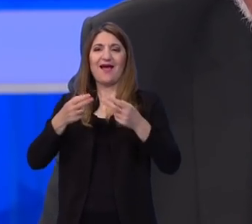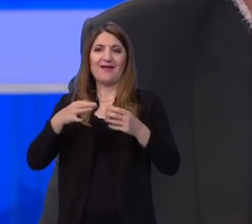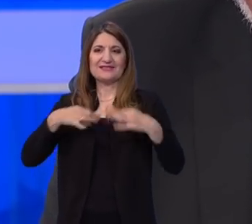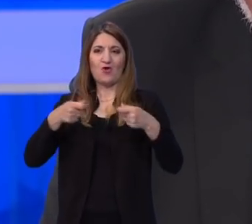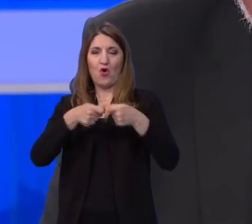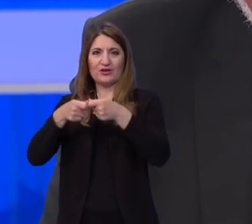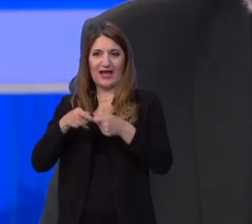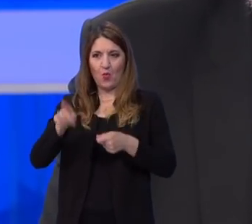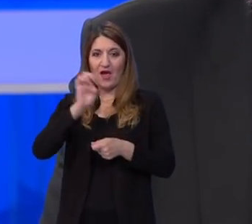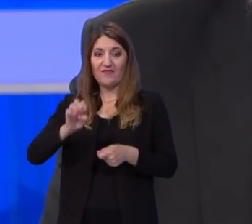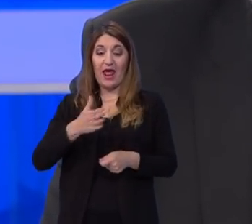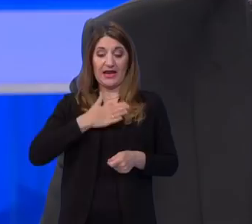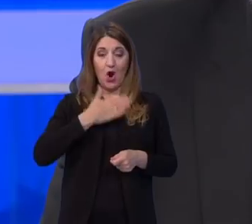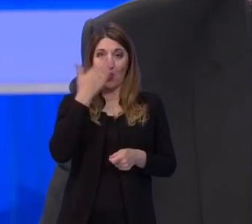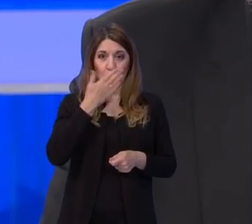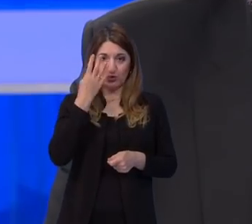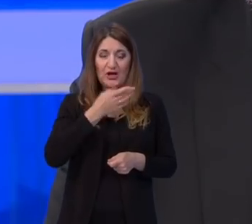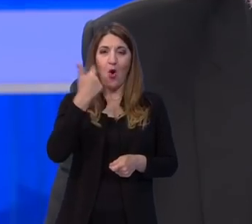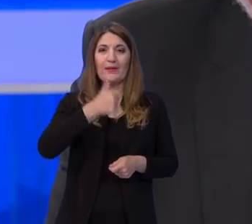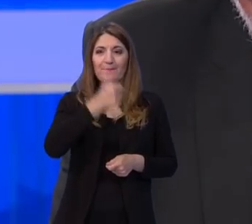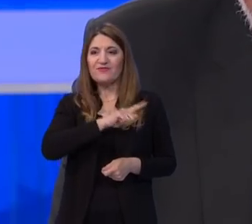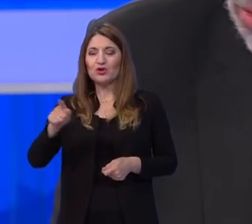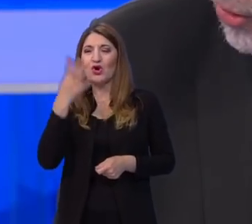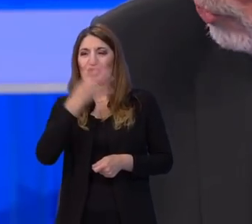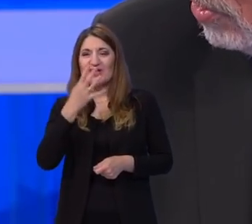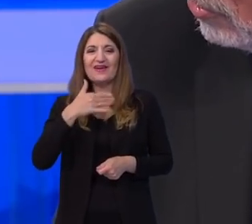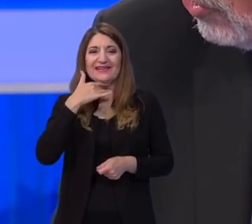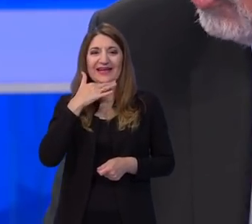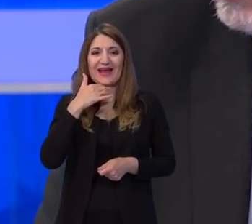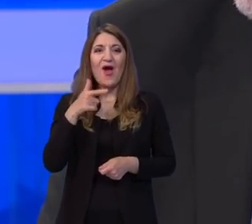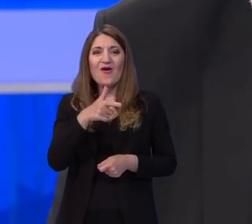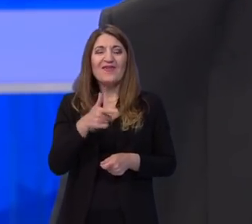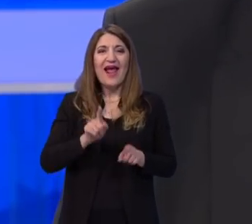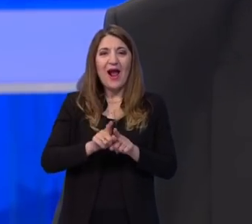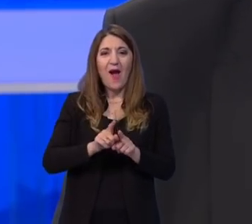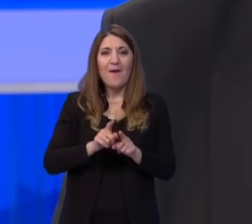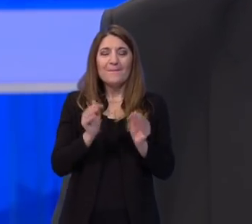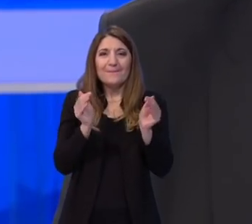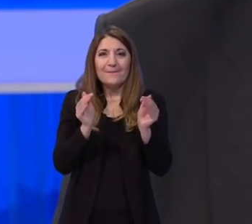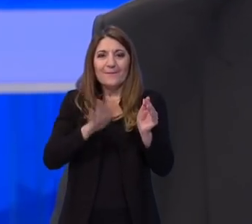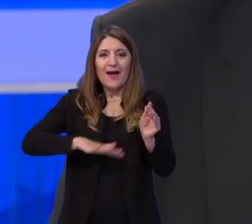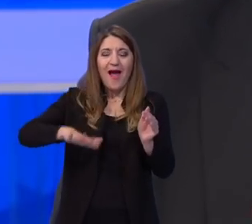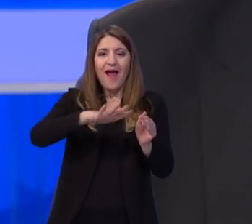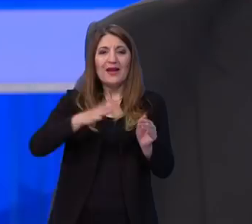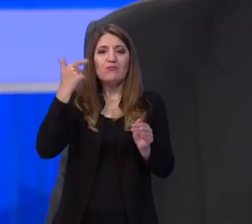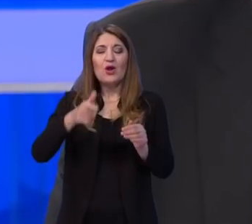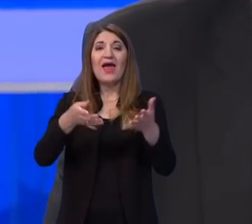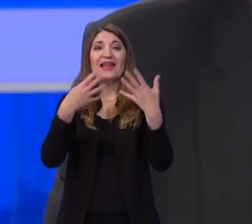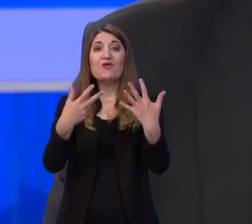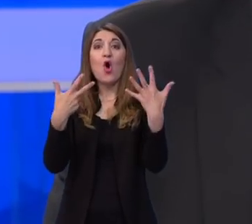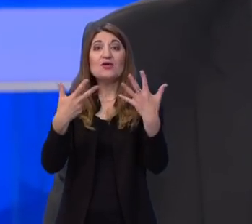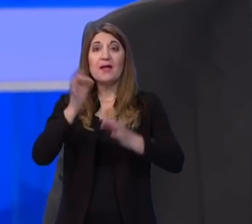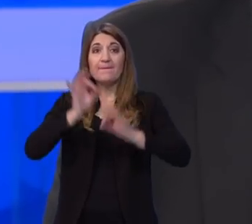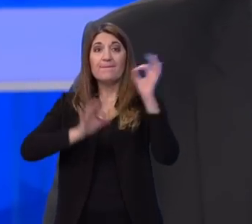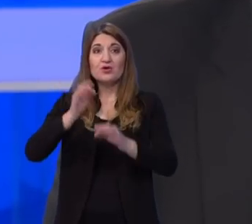Dakle, naši učenici od prvog do četvrtog razvijega, oni mali, ako se sjedat ćete, oni u balončićima, su proveli 98%